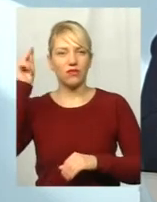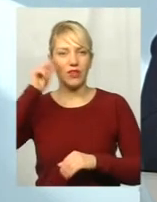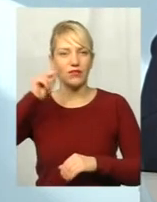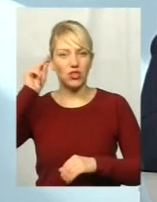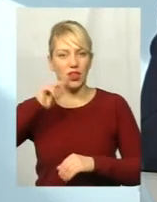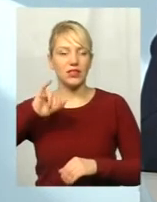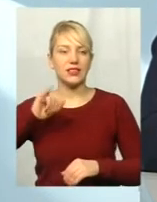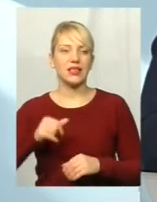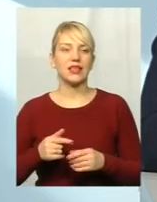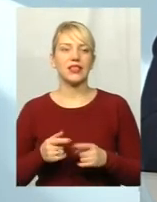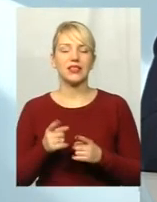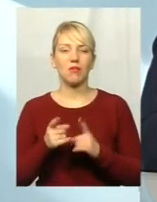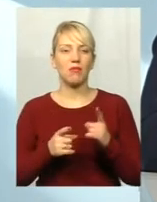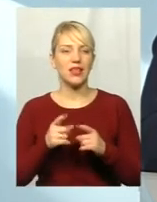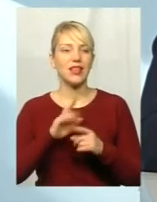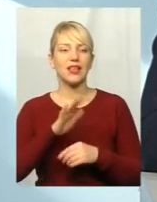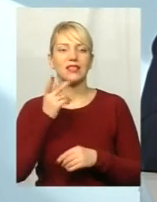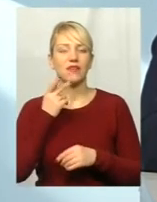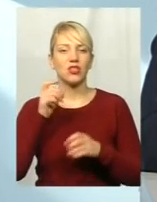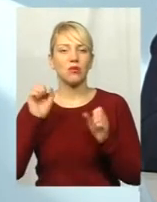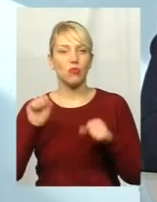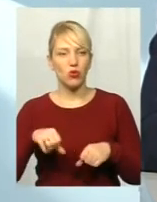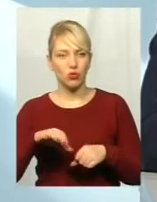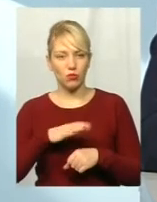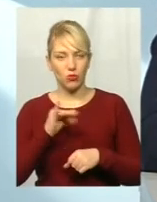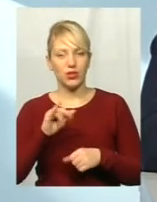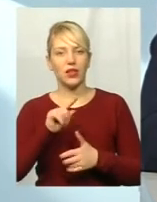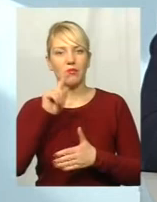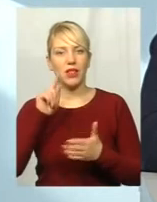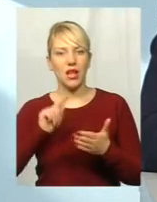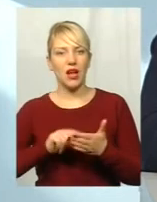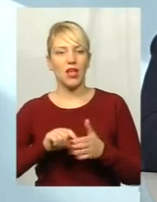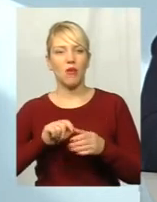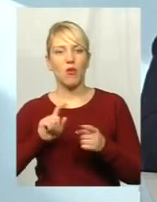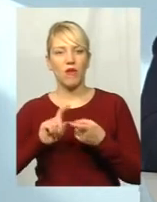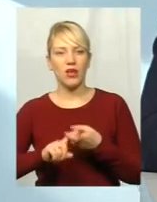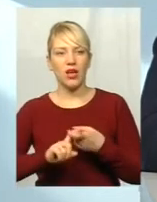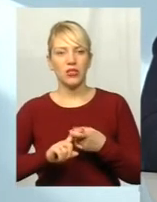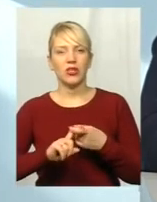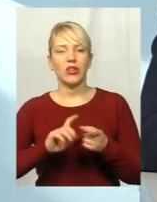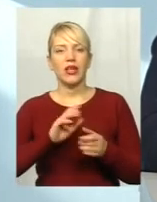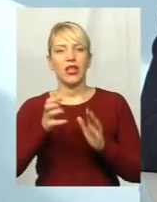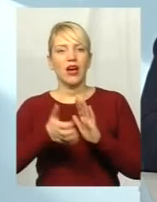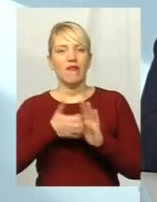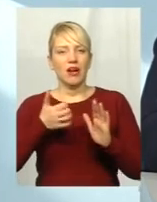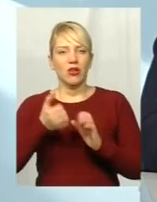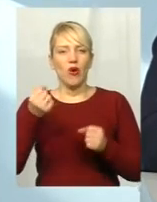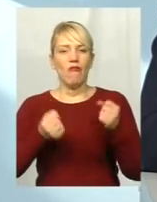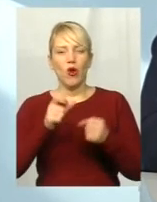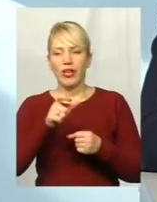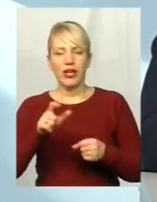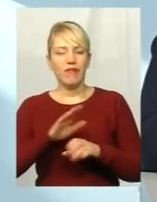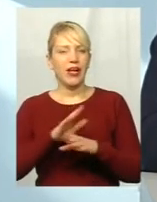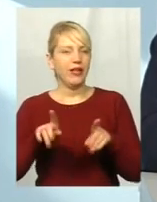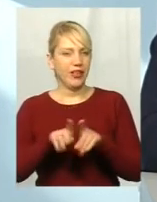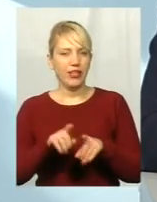Зміни завжди можуть бути. І, знову ж, питання пов'язане з нехваткою водіїв. Це не тільки у нас, так же саме на